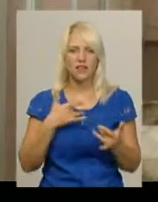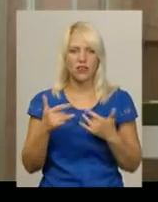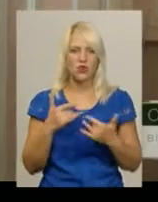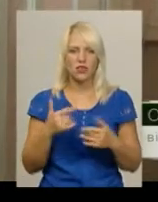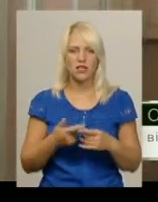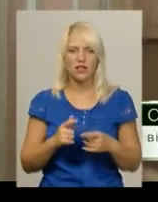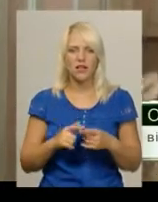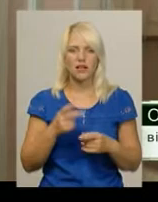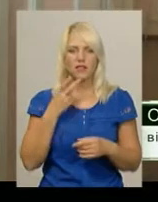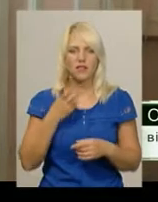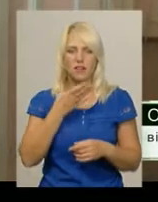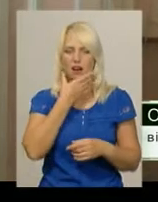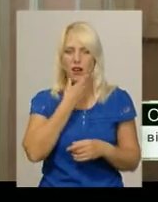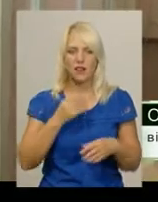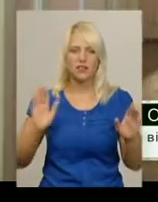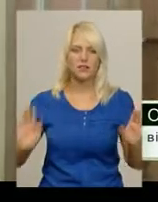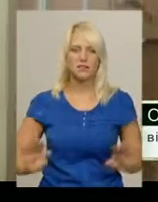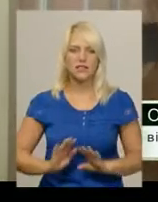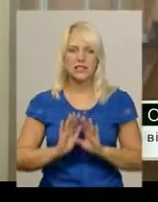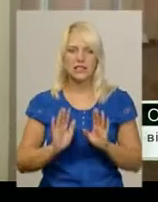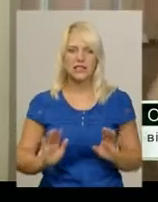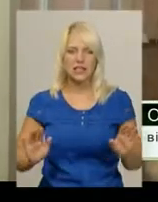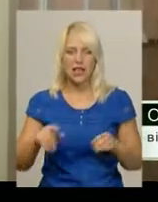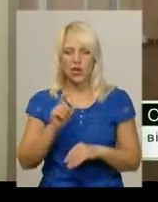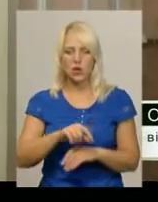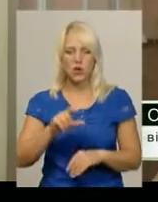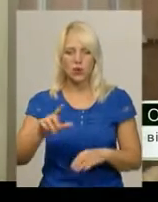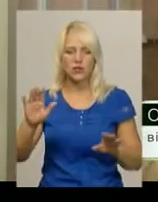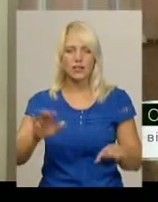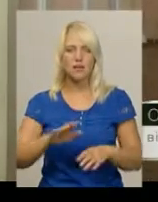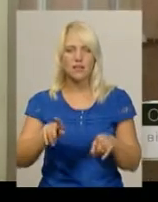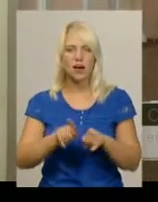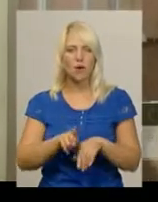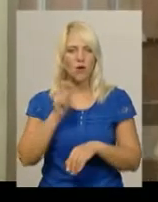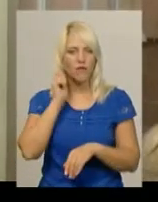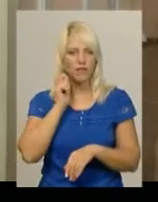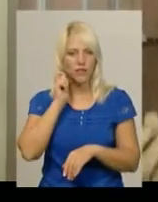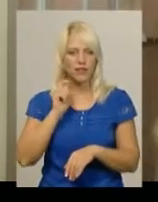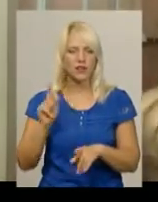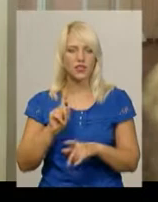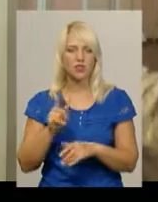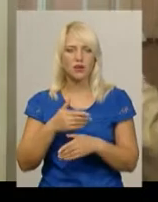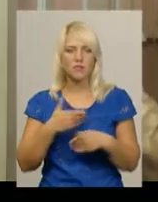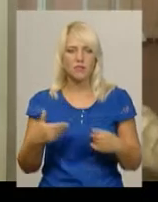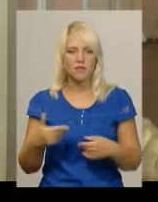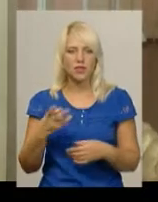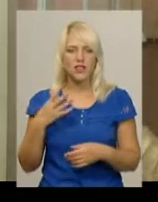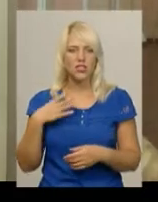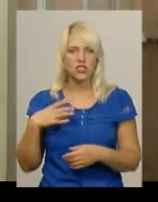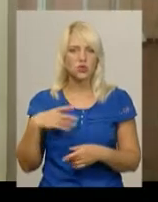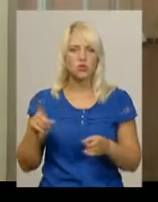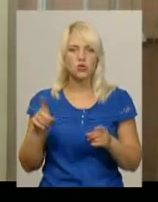миловинні пісні. Люди співають такого віку, що навіть ми вже не притягуємо, що вони можуть